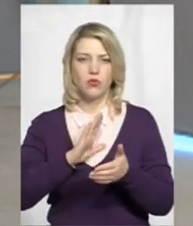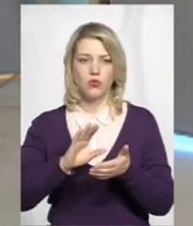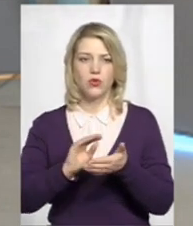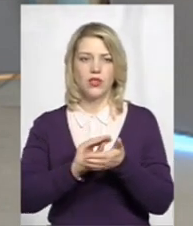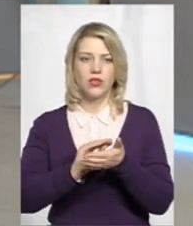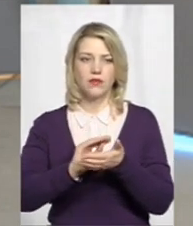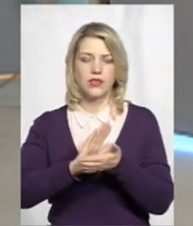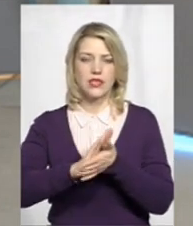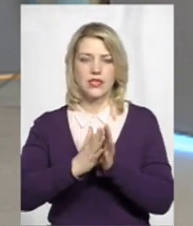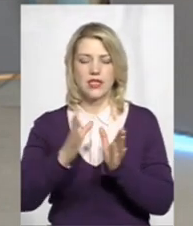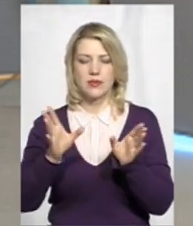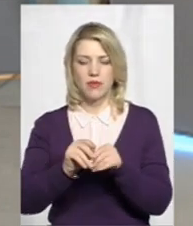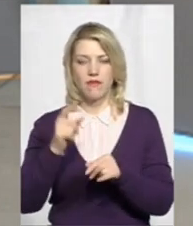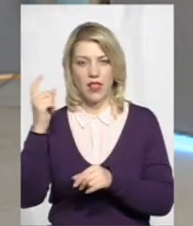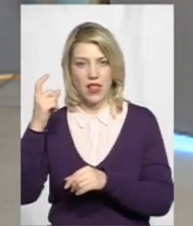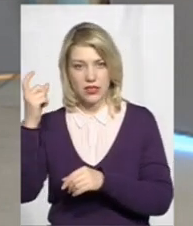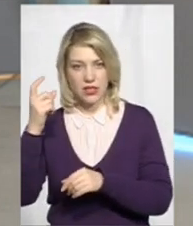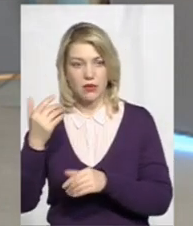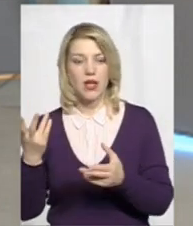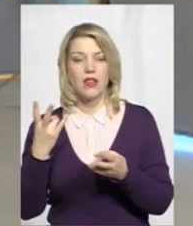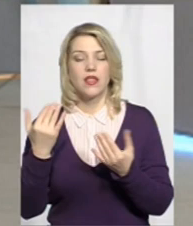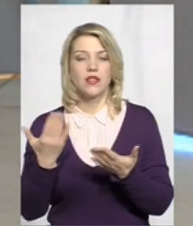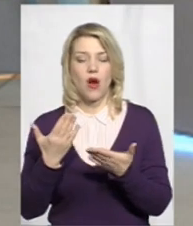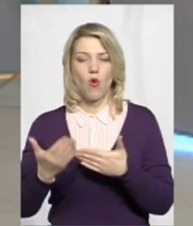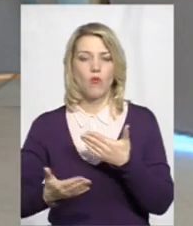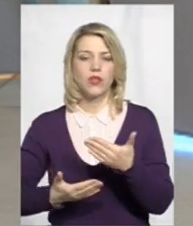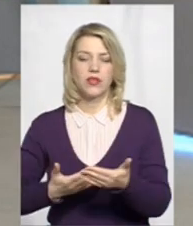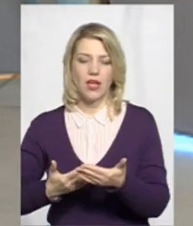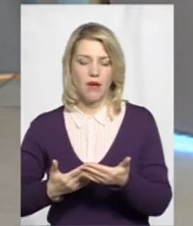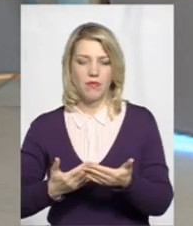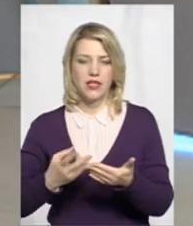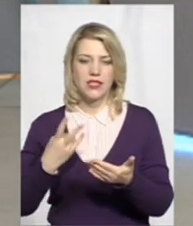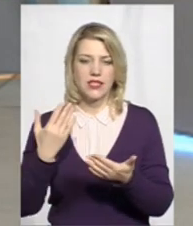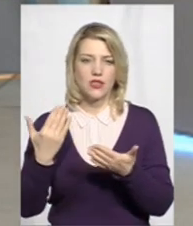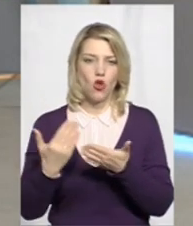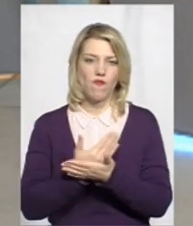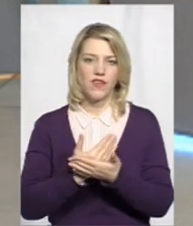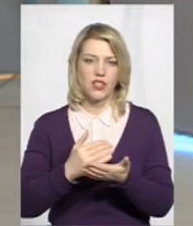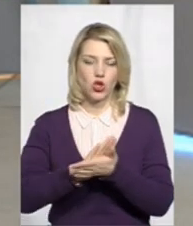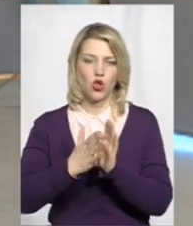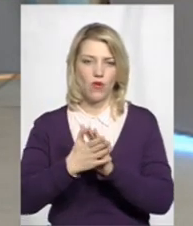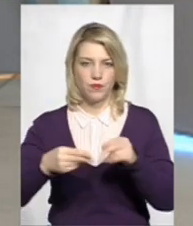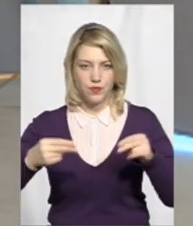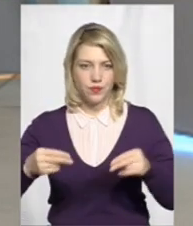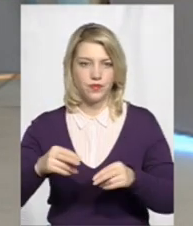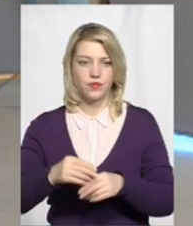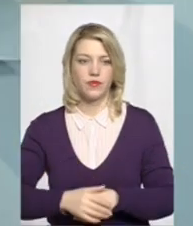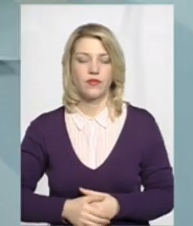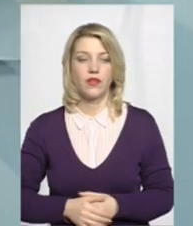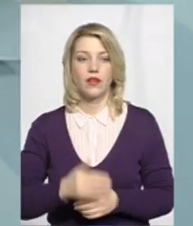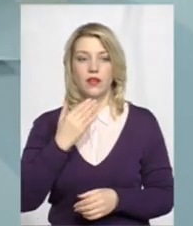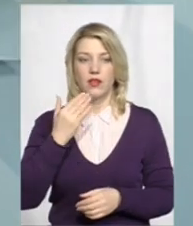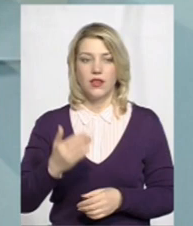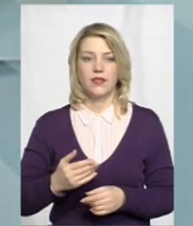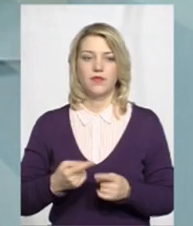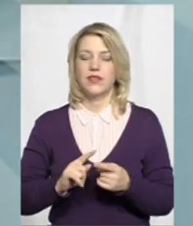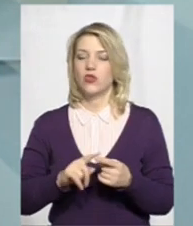співвласниками, на якому етапі зараз переукладання цих нових угод? Так, то